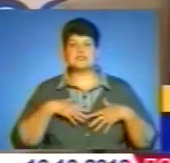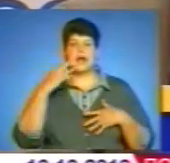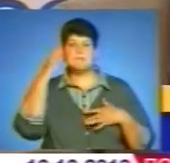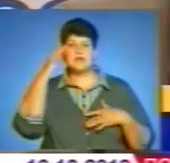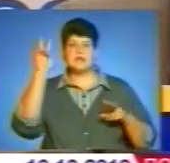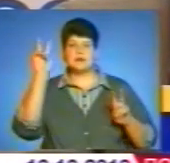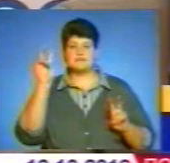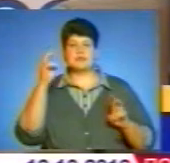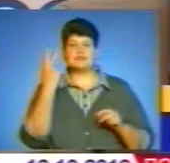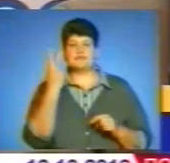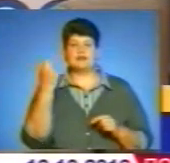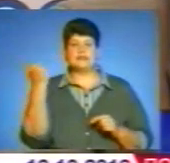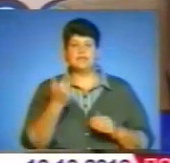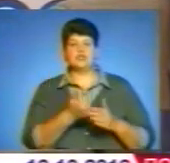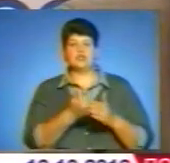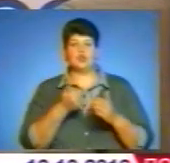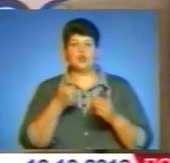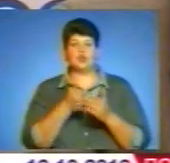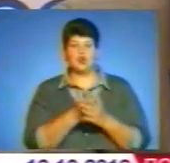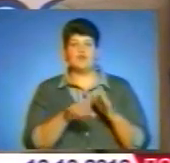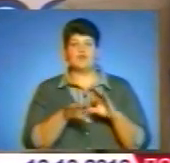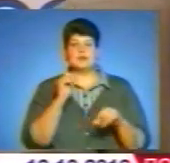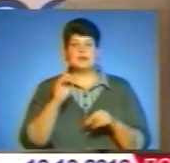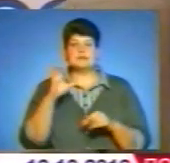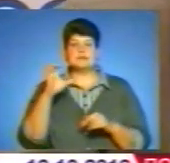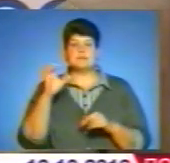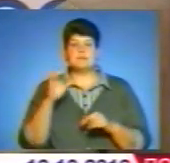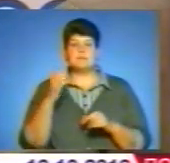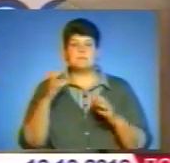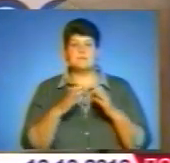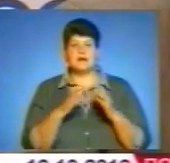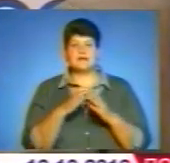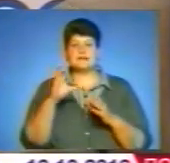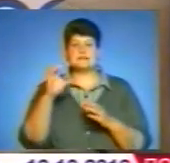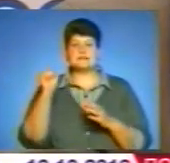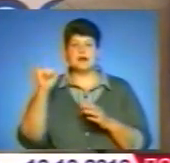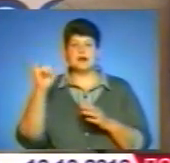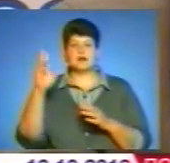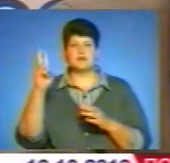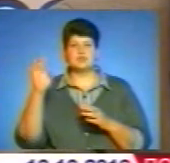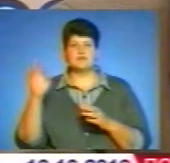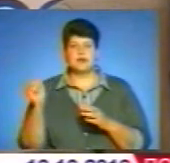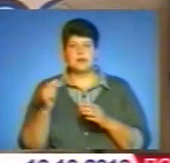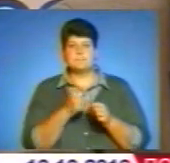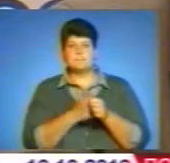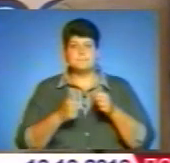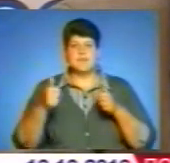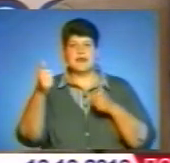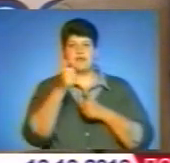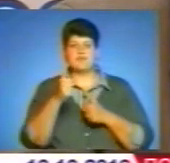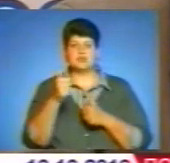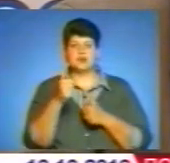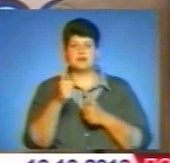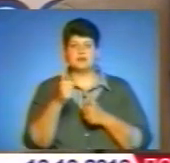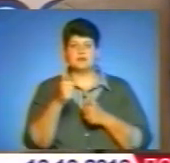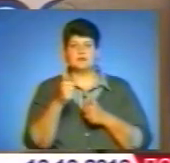жовтня. Вибрали партію, яка презентує Іванішвілі, Грузинська мрія. Але ще за 2 тижні до